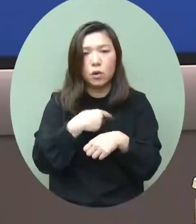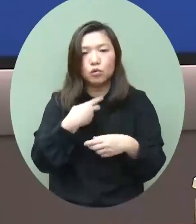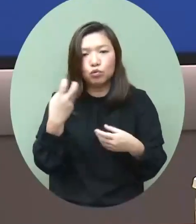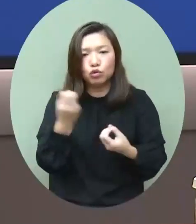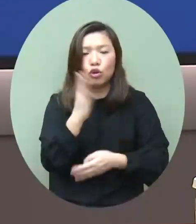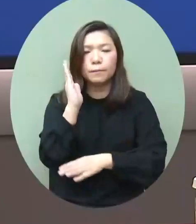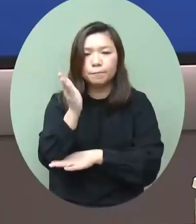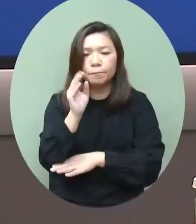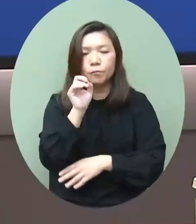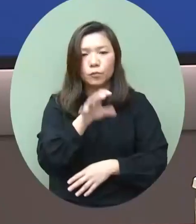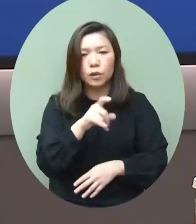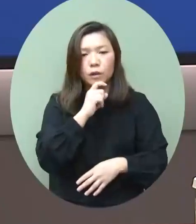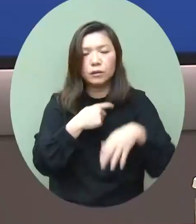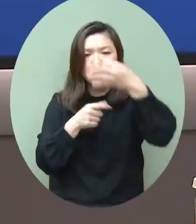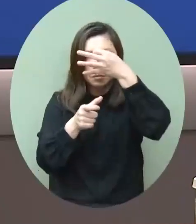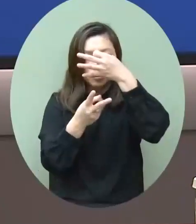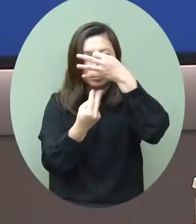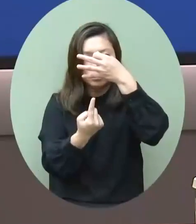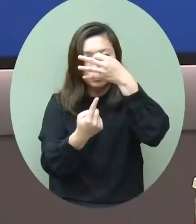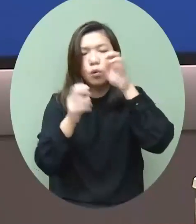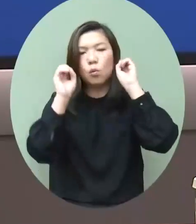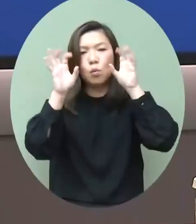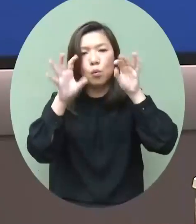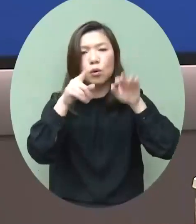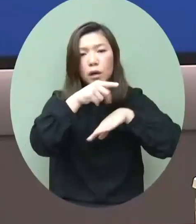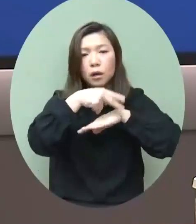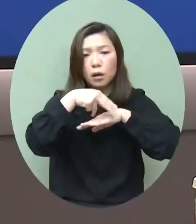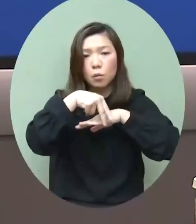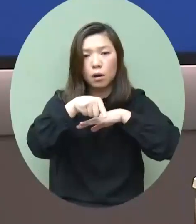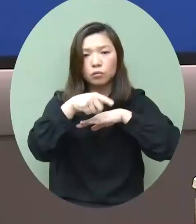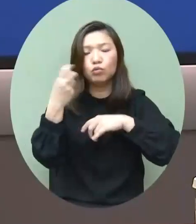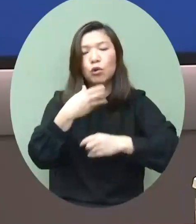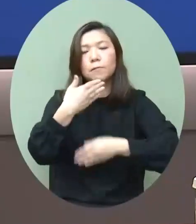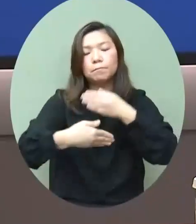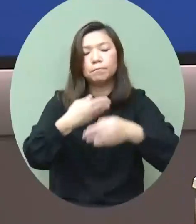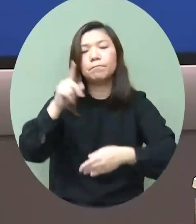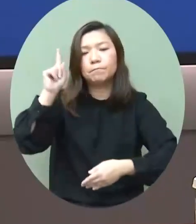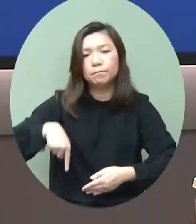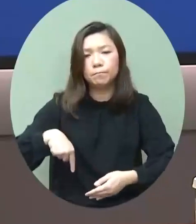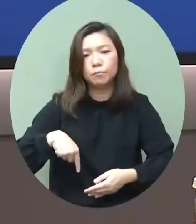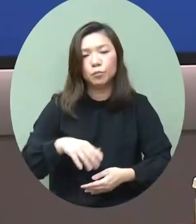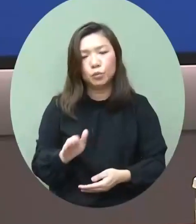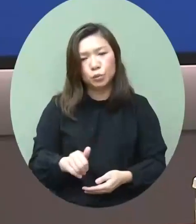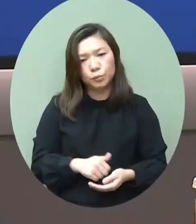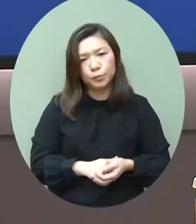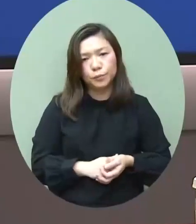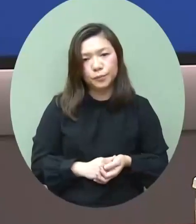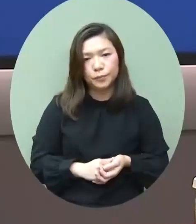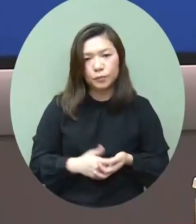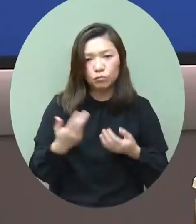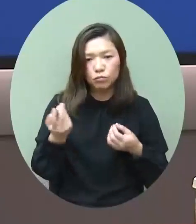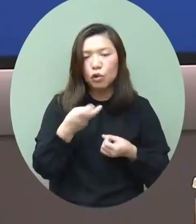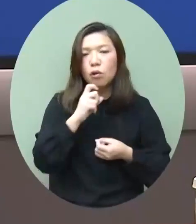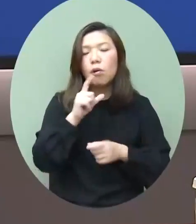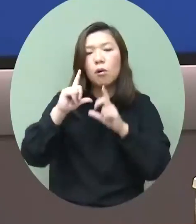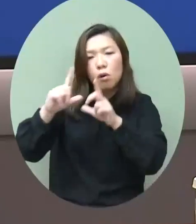我在3月21日公佈了的措施將逐步落實亦都是回應了他們的一些